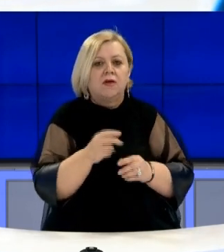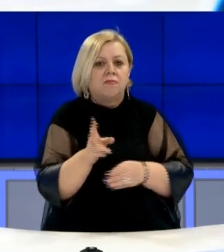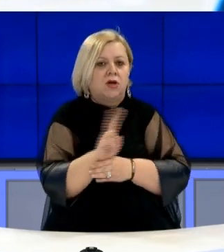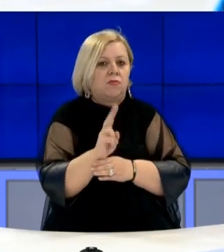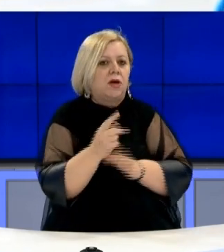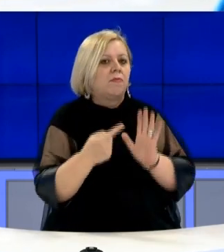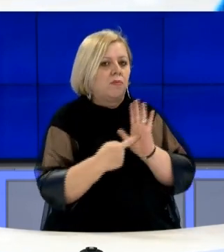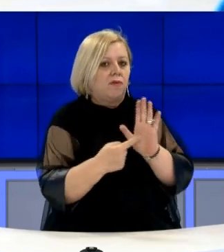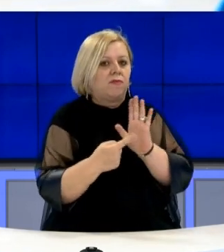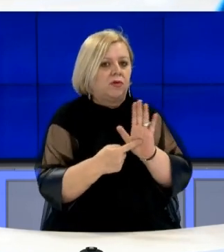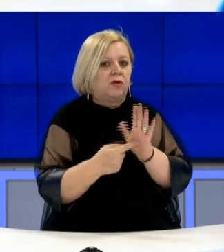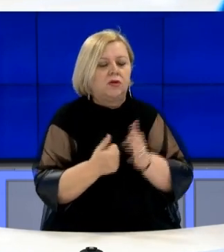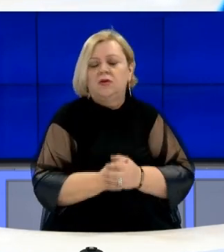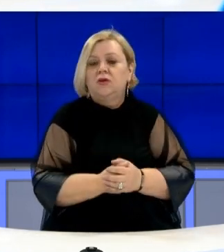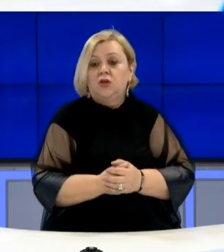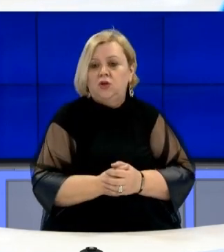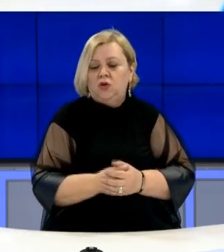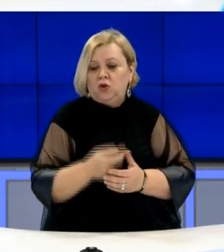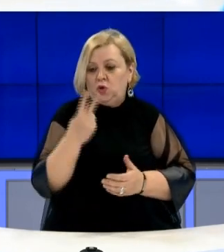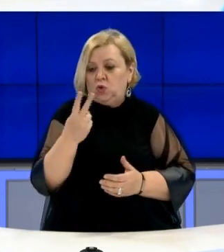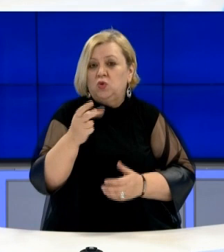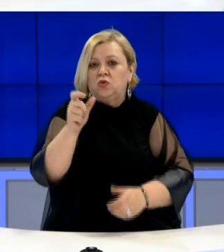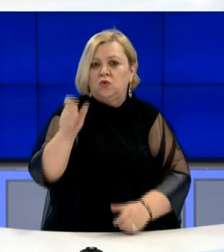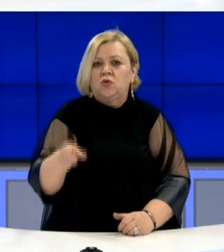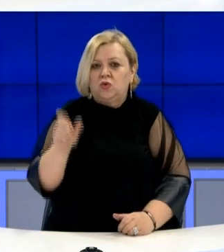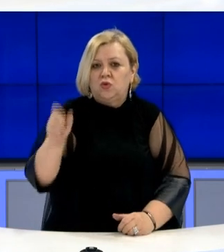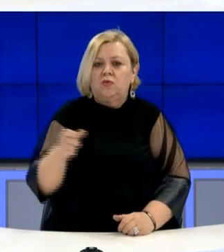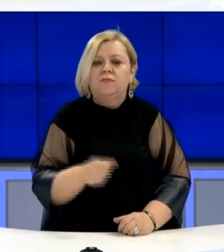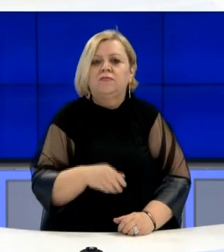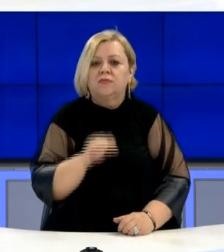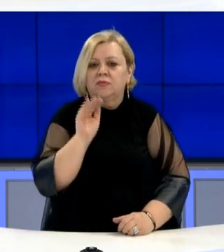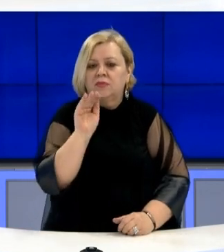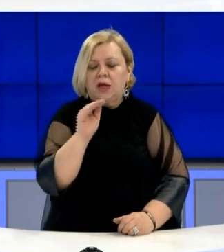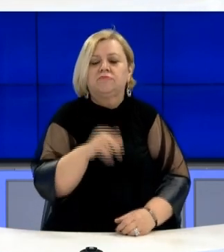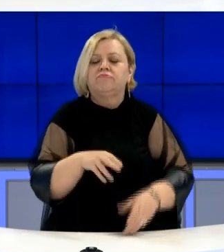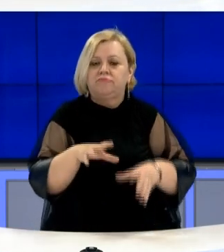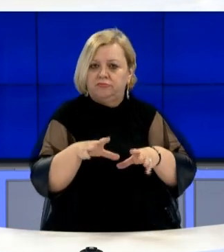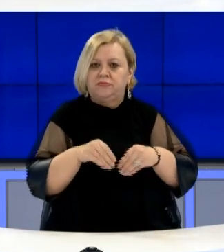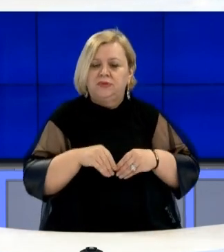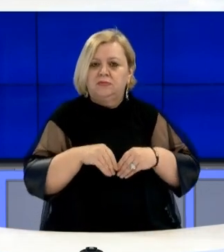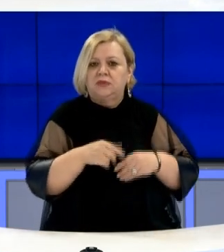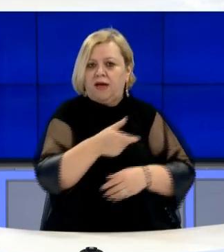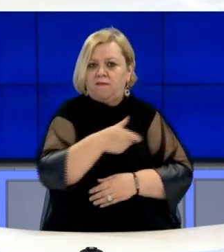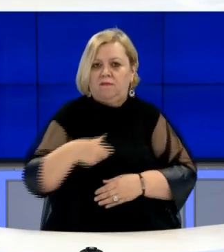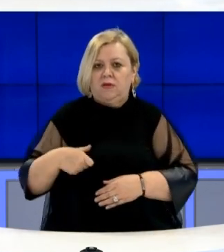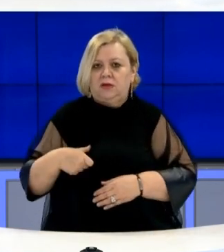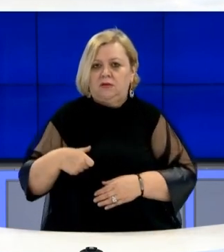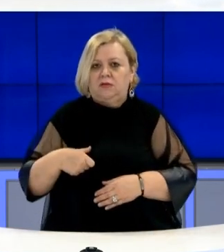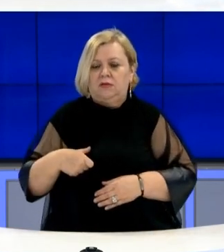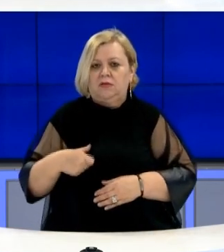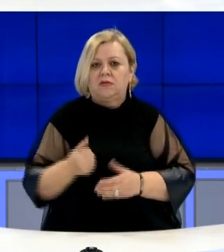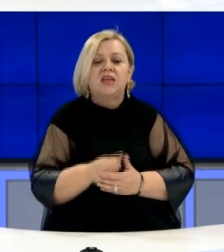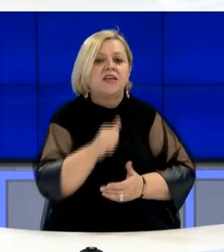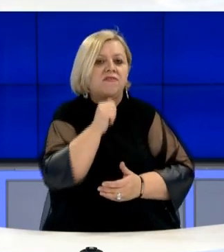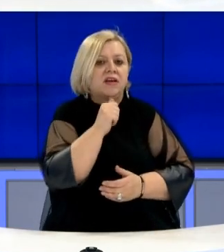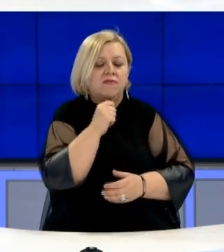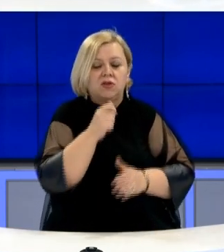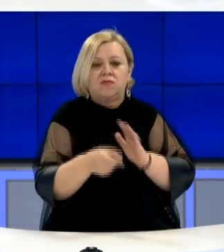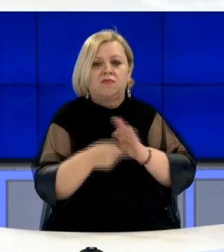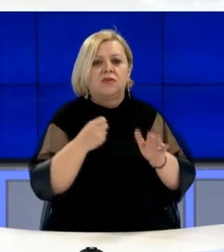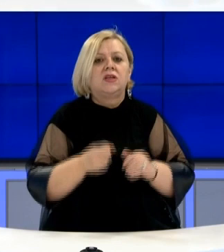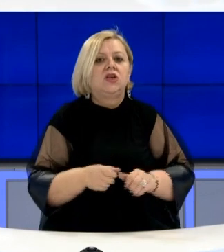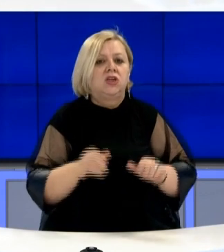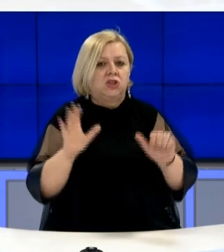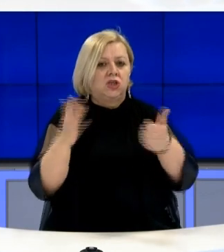Në është qyrtimin filestar, dy nga 6 akuzuarit të deklaruan të fajshëm lidur me armbajtje paleje. Ivanoviç u vramë 6